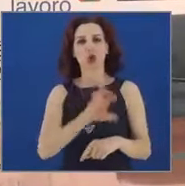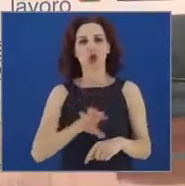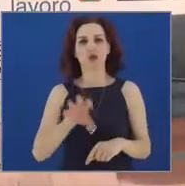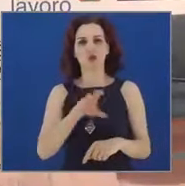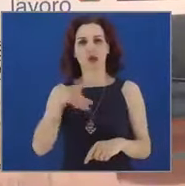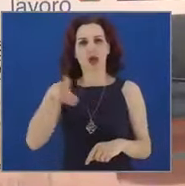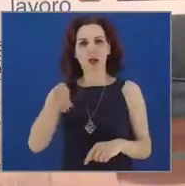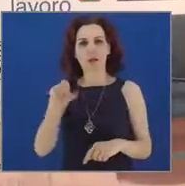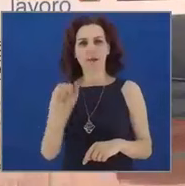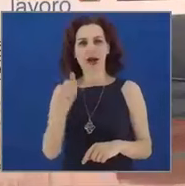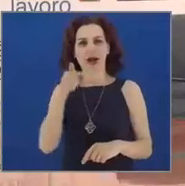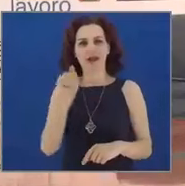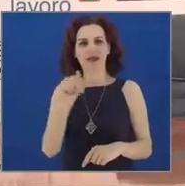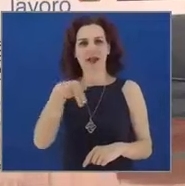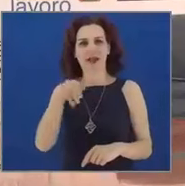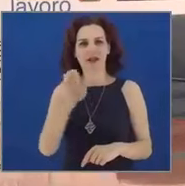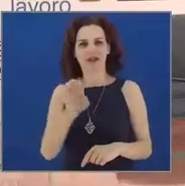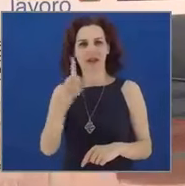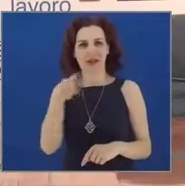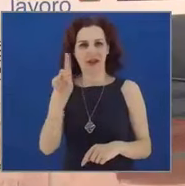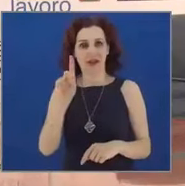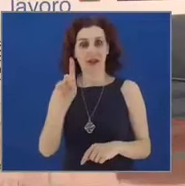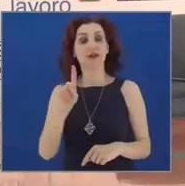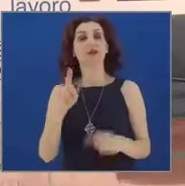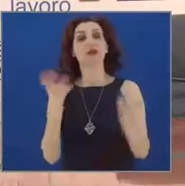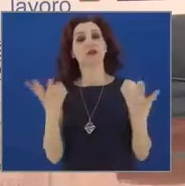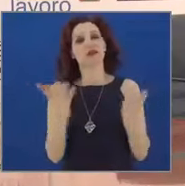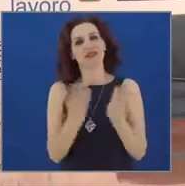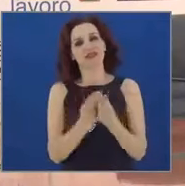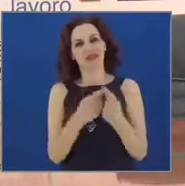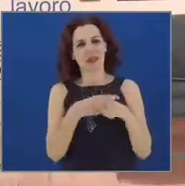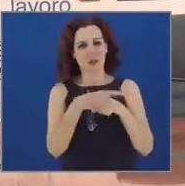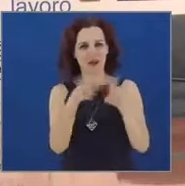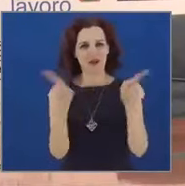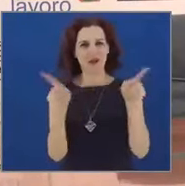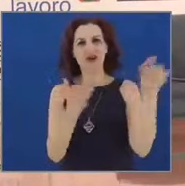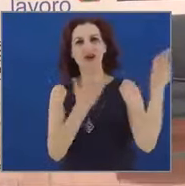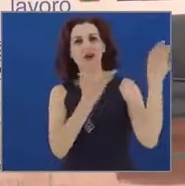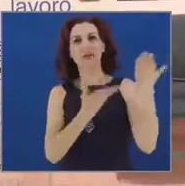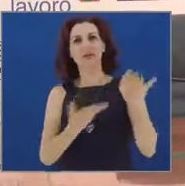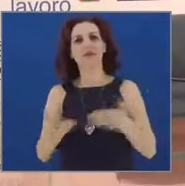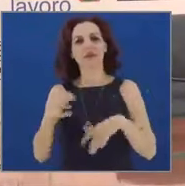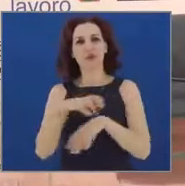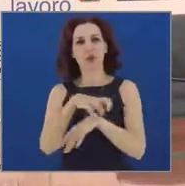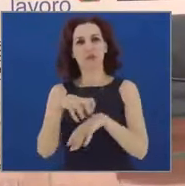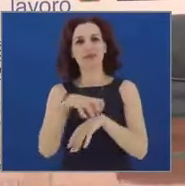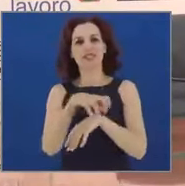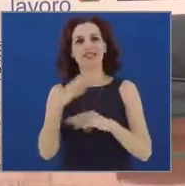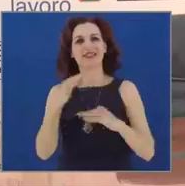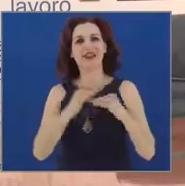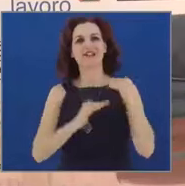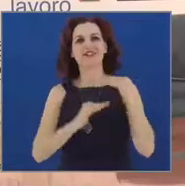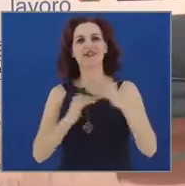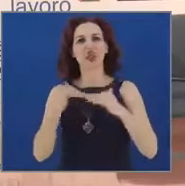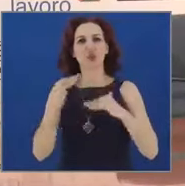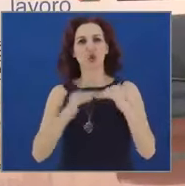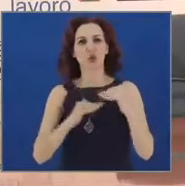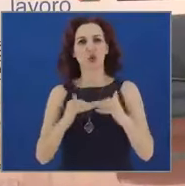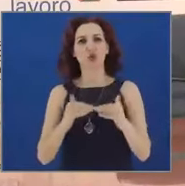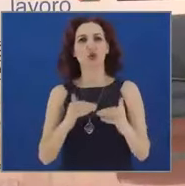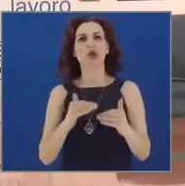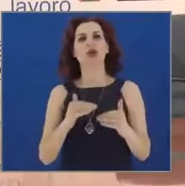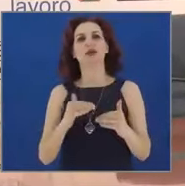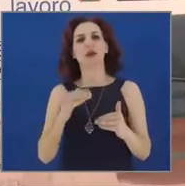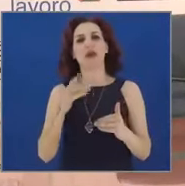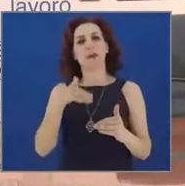e insieme a tutti voi diamo il benvenuto alla Ministra delle Infrastrutture, onorevole Paola De Micheli, che